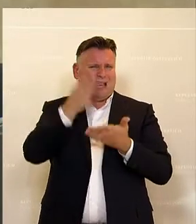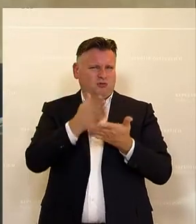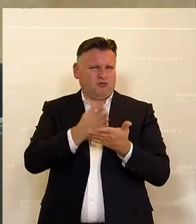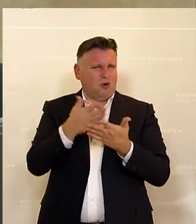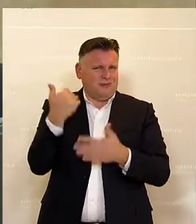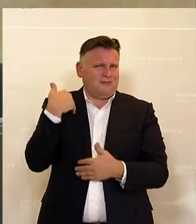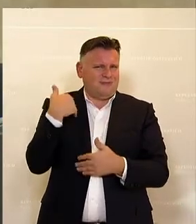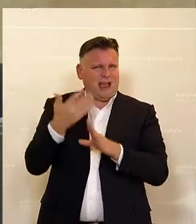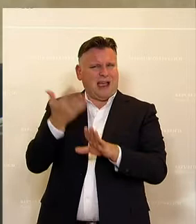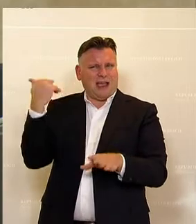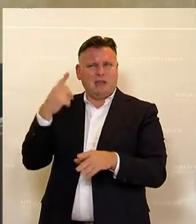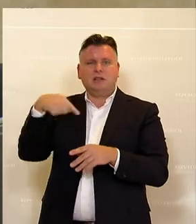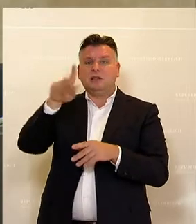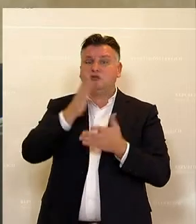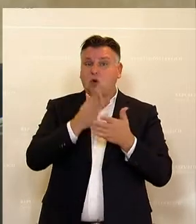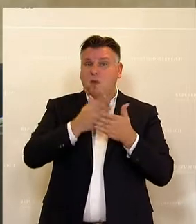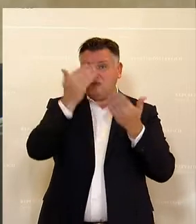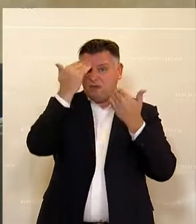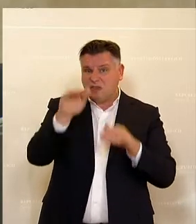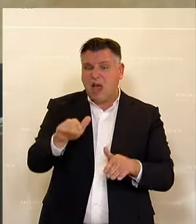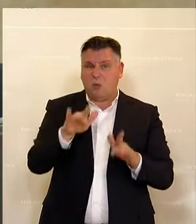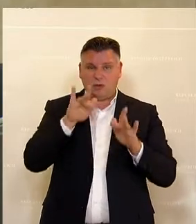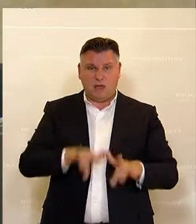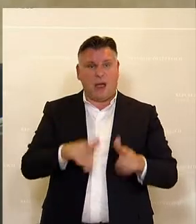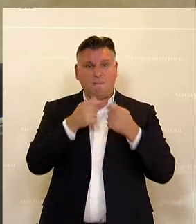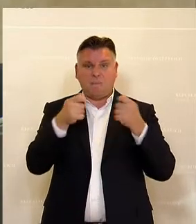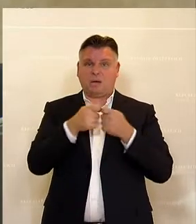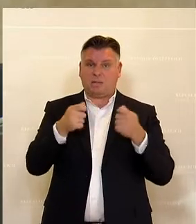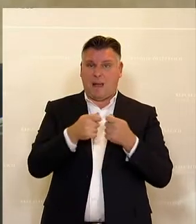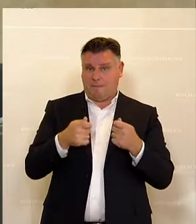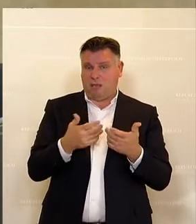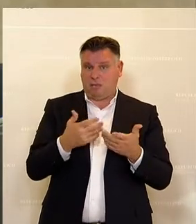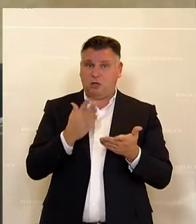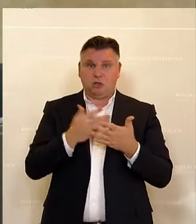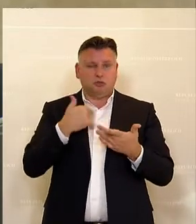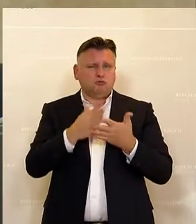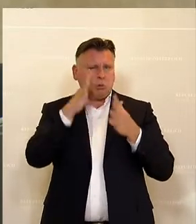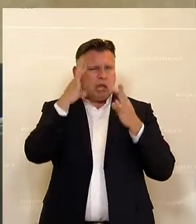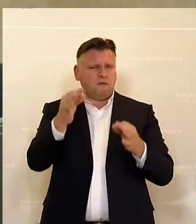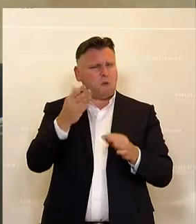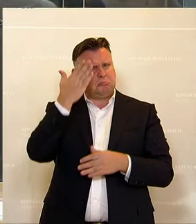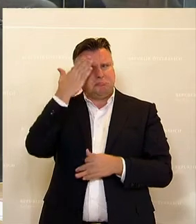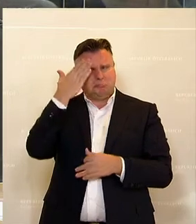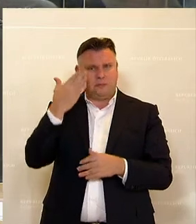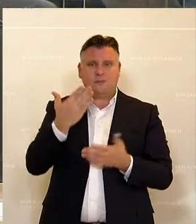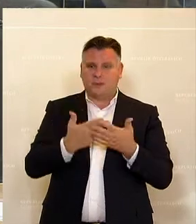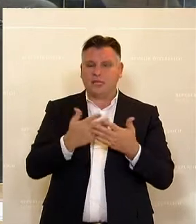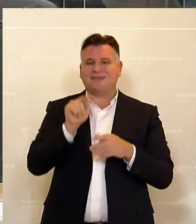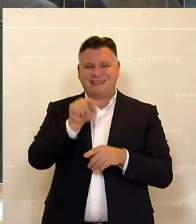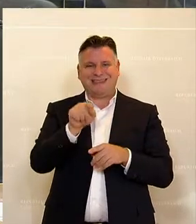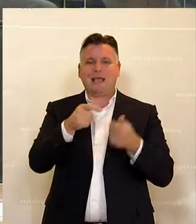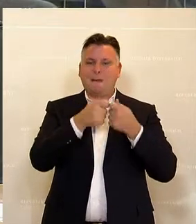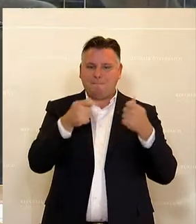Sache. Wie viel Vertrauen habe ich in gewisse Maßnahmen? Wie bin ich sie auch schon gewohnt? Und diese Maßnahmen haben wir deswegen